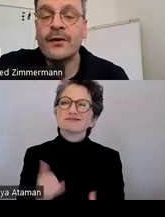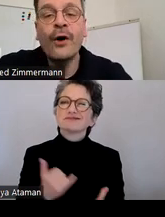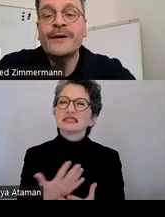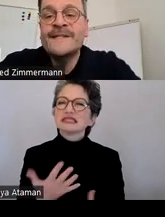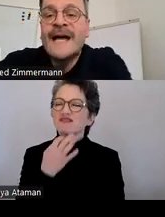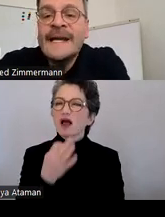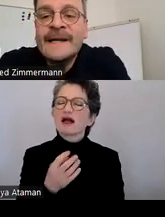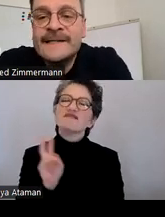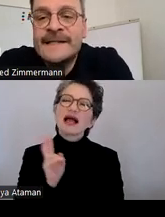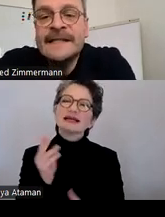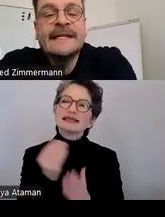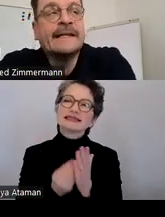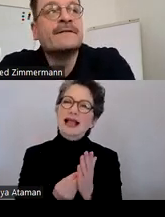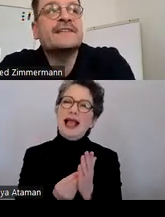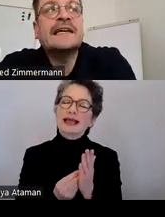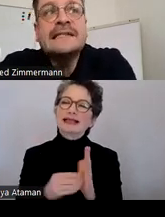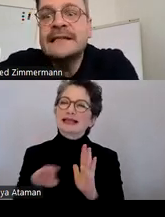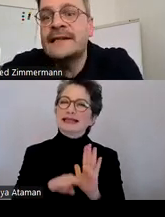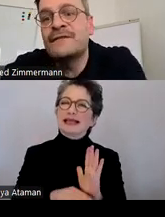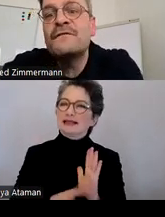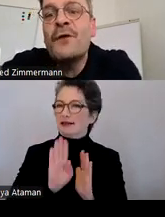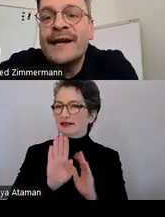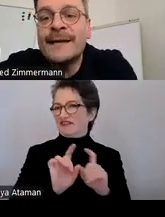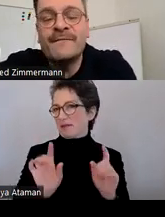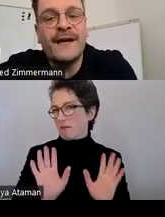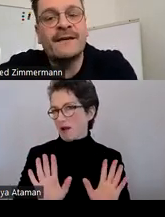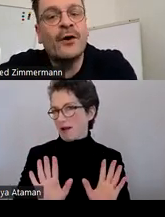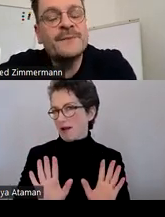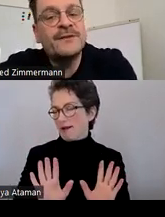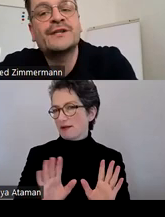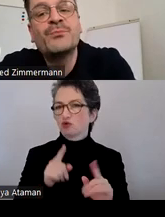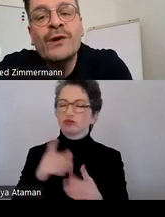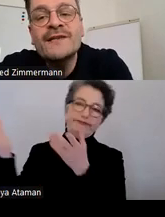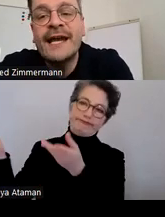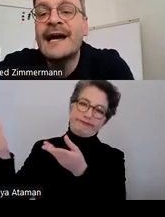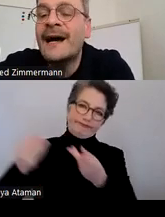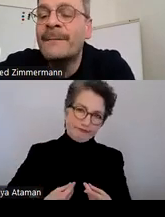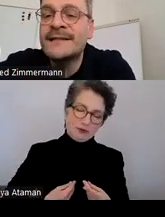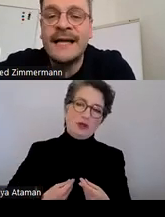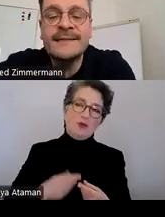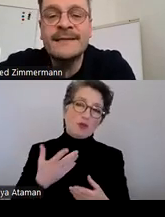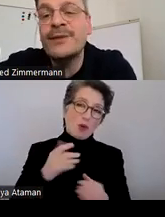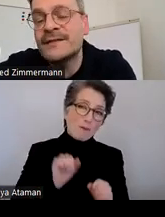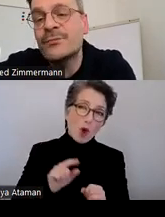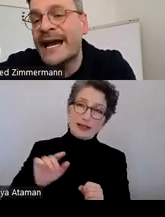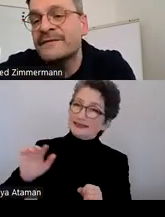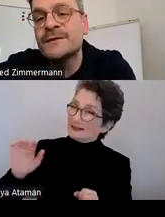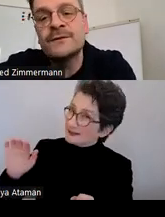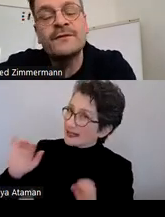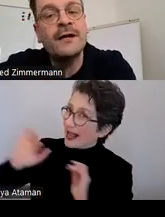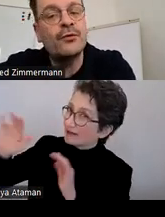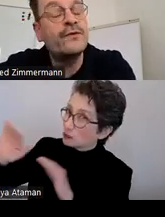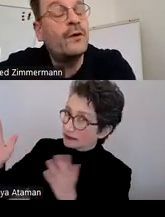welche Corporate Design Richtlinien, welche Richtlinien Ihnen vorgegeben werden, ob Sie dort die Möglichkeit haben, das Ganze zu